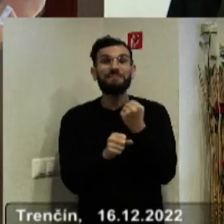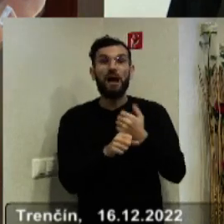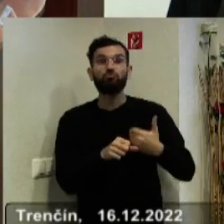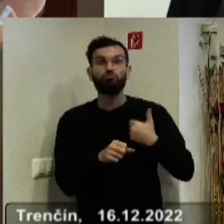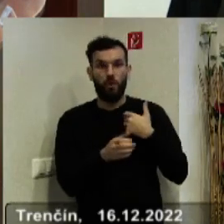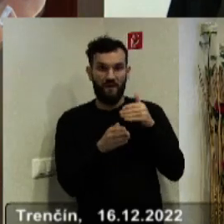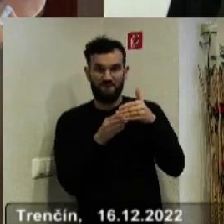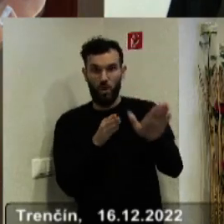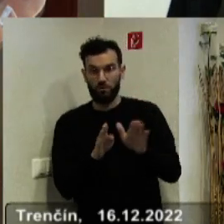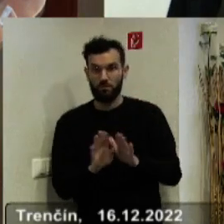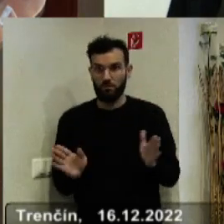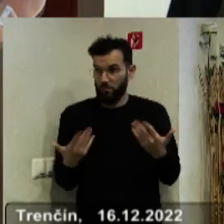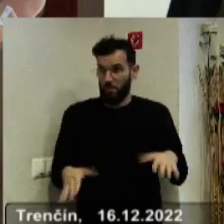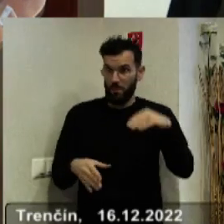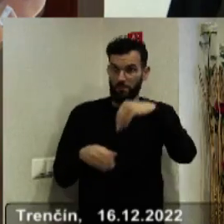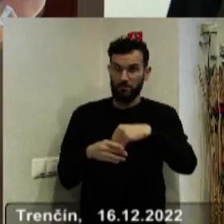mimo toho.